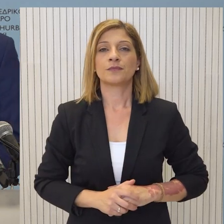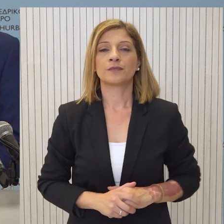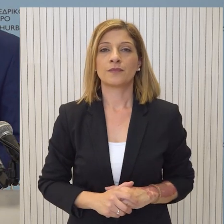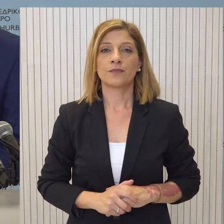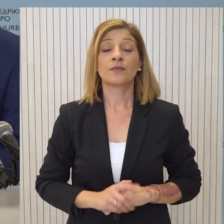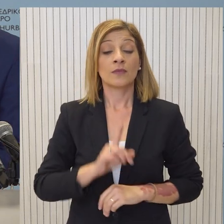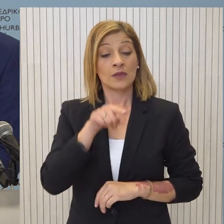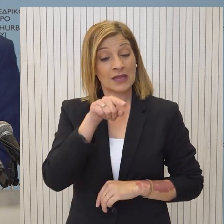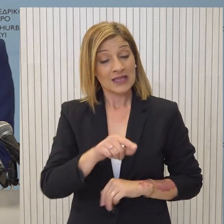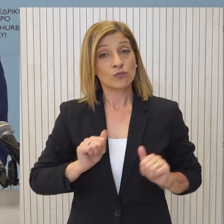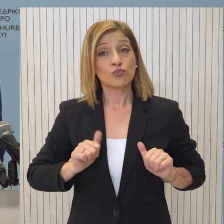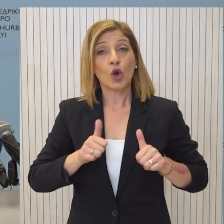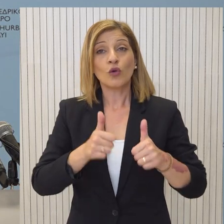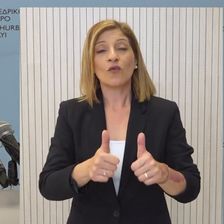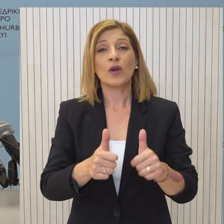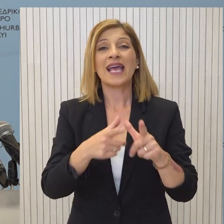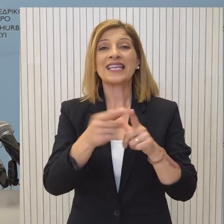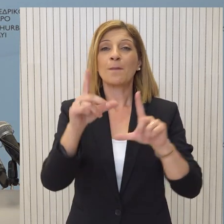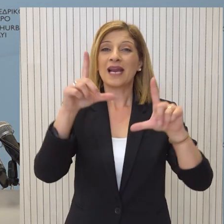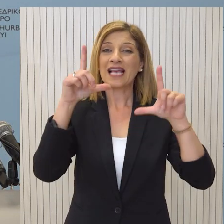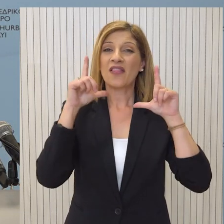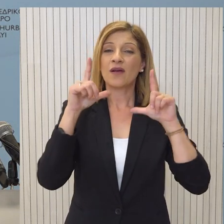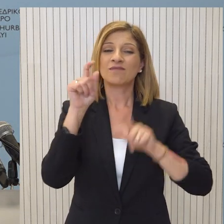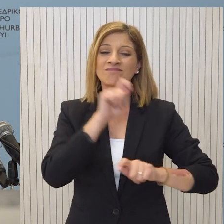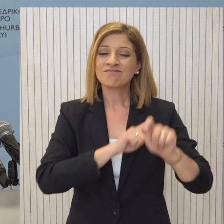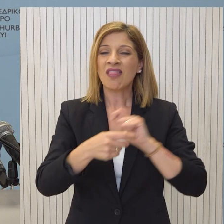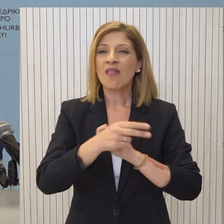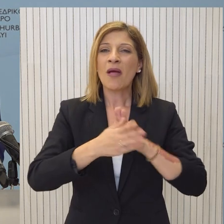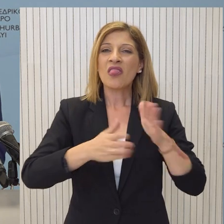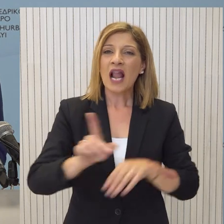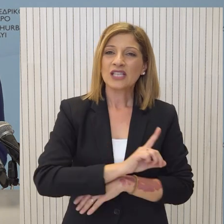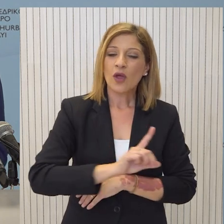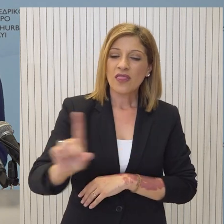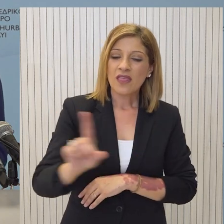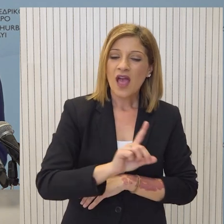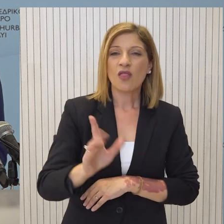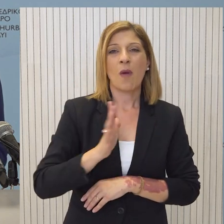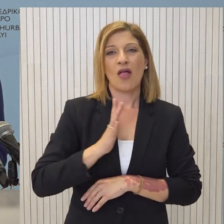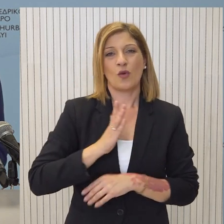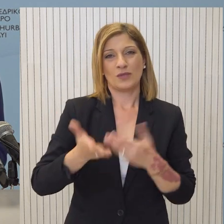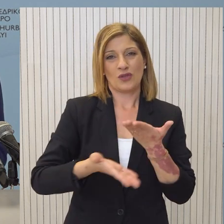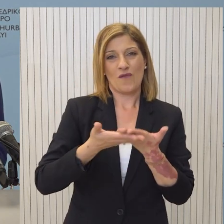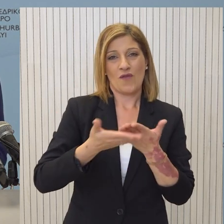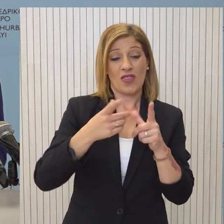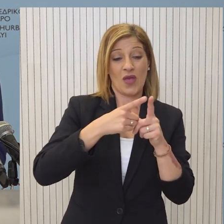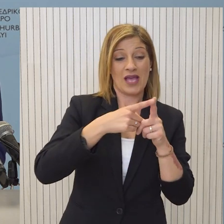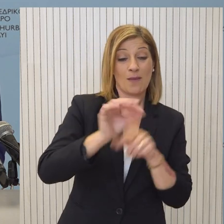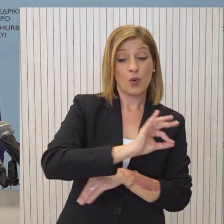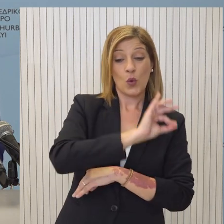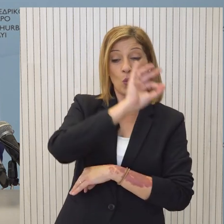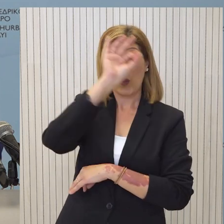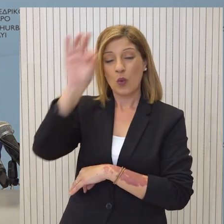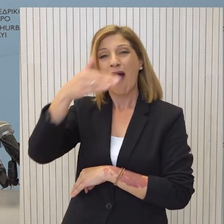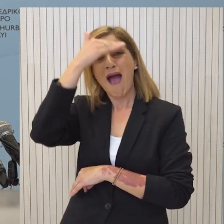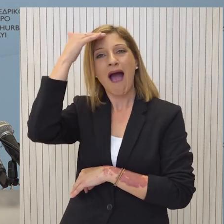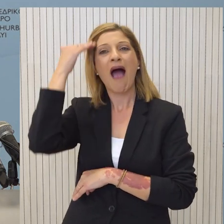Στο πλαίσιο της πρωτοβουλίας της Κυπριακής Δημοκρατίας για την δημιουργία θαλάσσιου διαδρόμου για παροχή ανθρωπιστικής βοήθειας από την Κύπρο στον άμαχο πληθυσμό